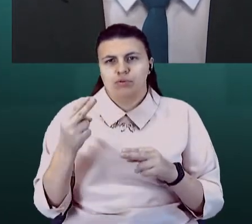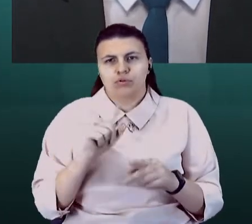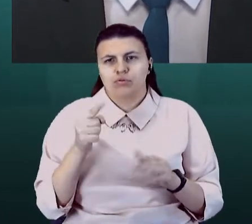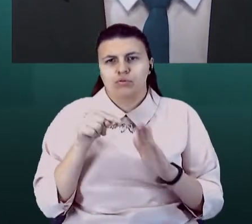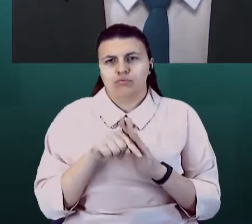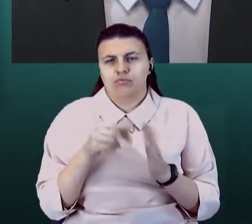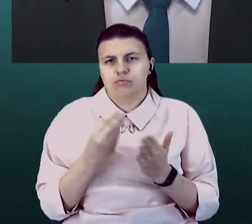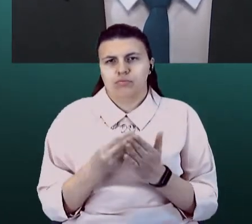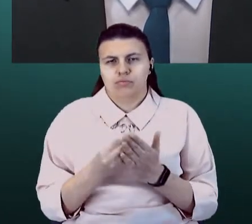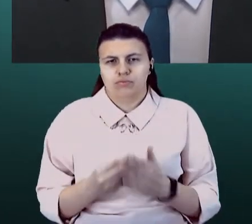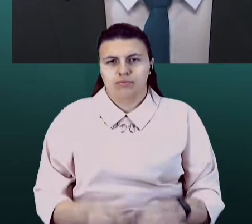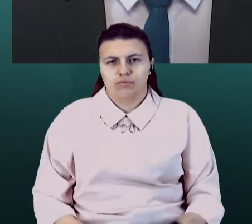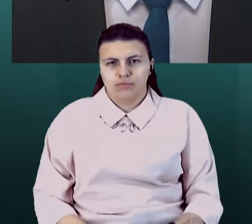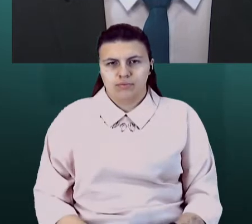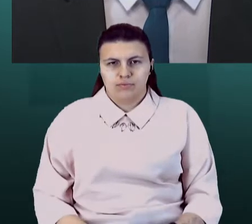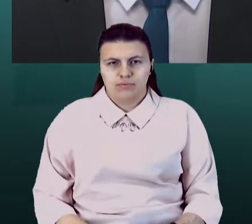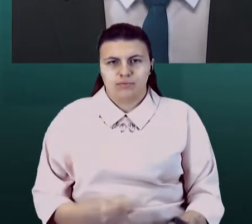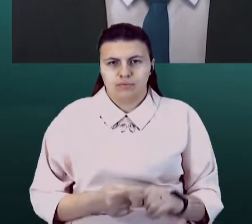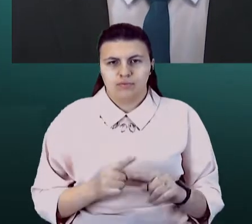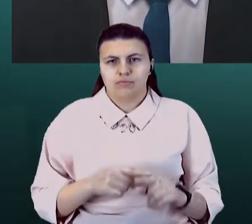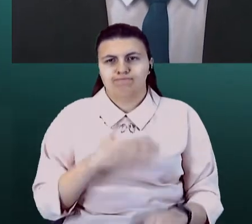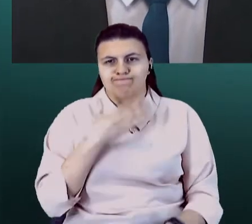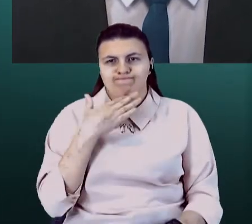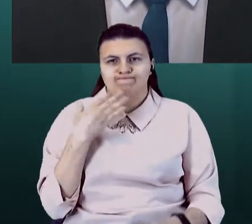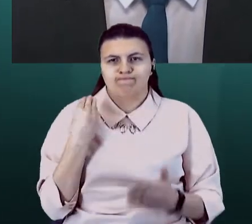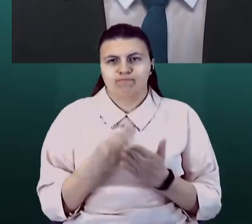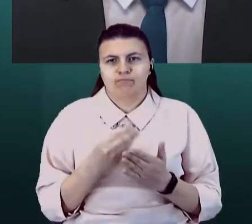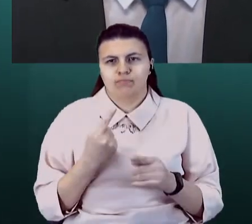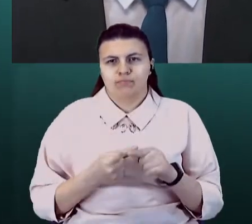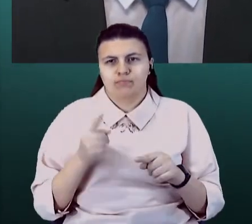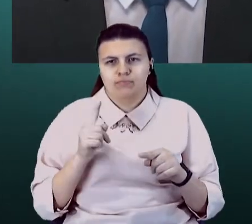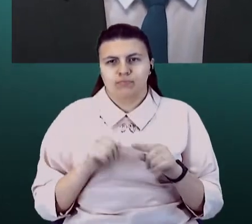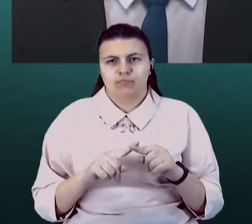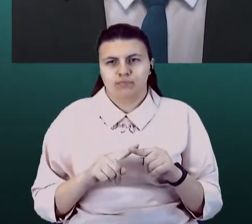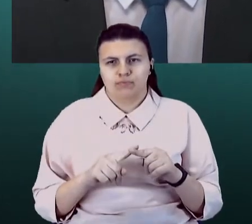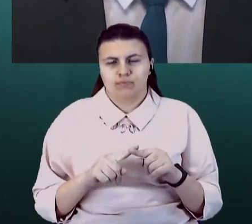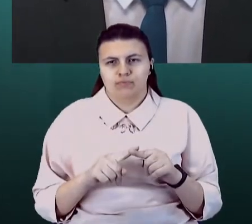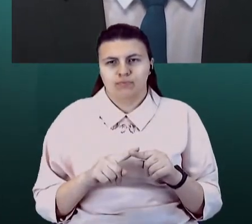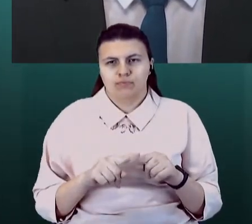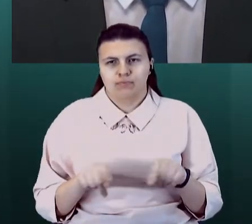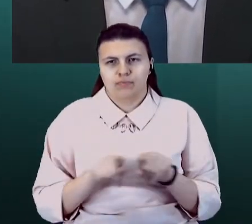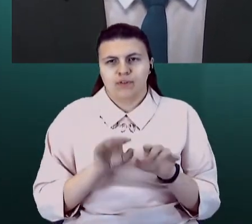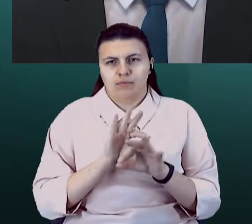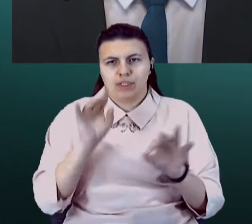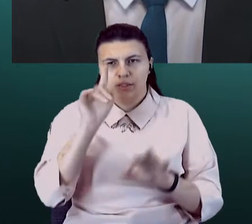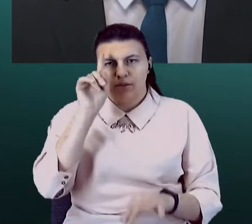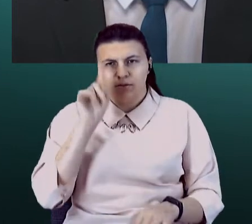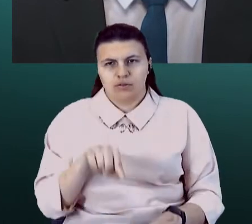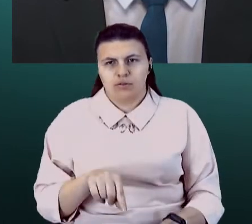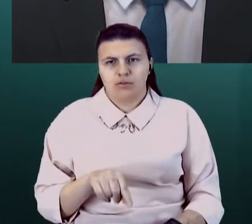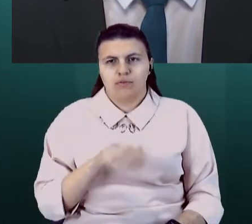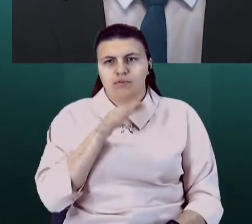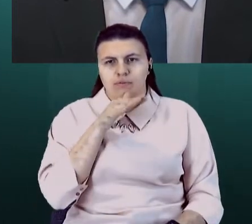Циві ці суми, це, як всі прекрасно знають, вовремя